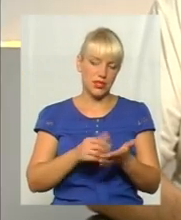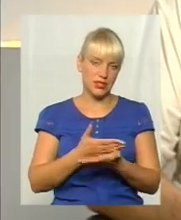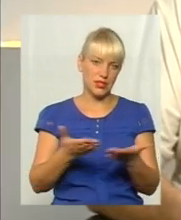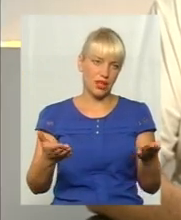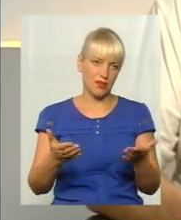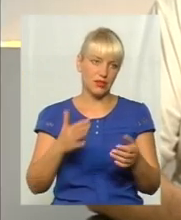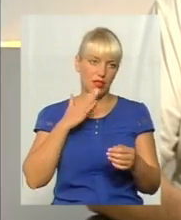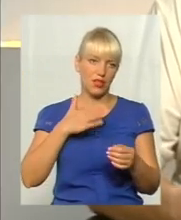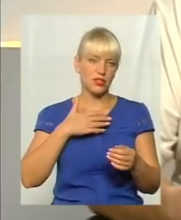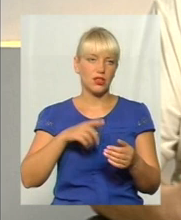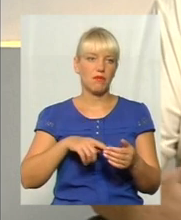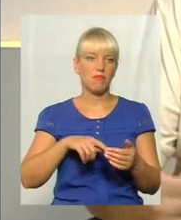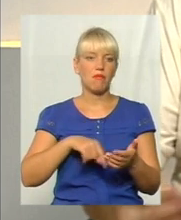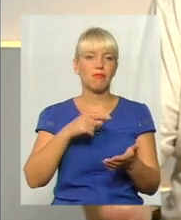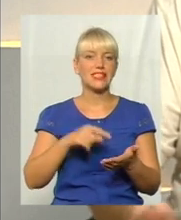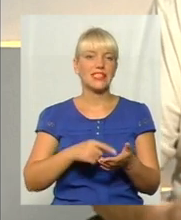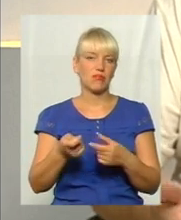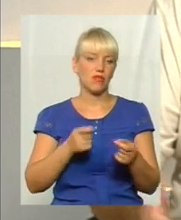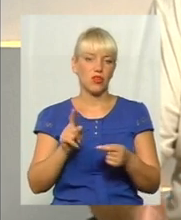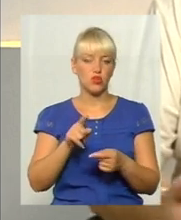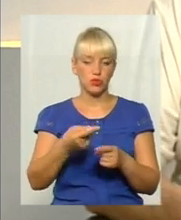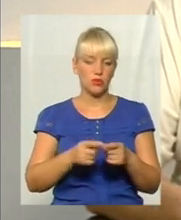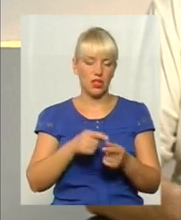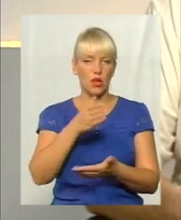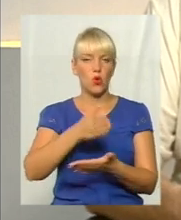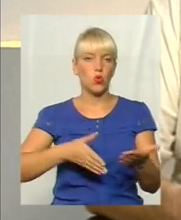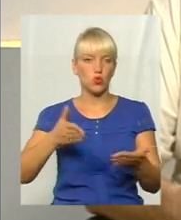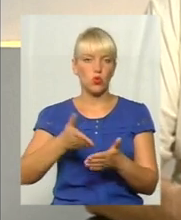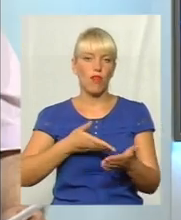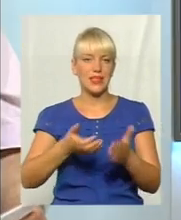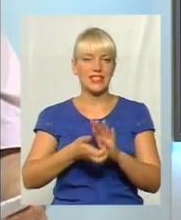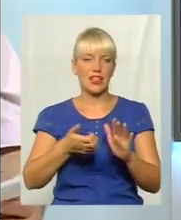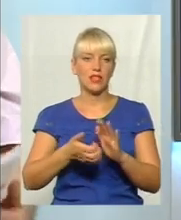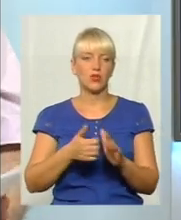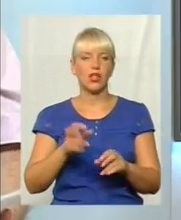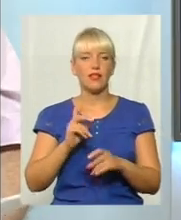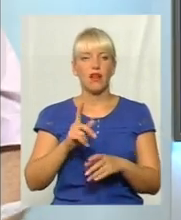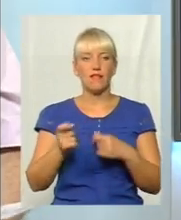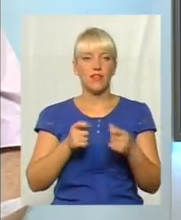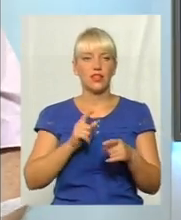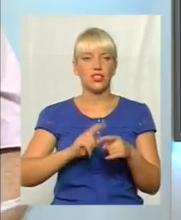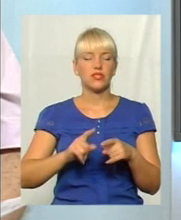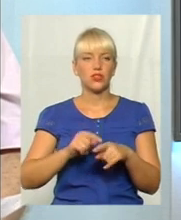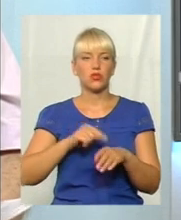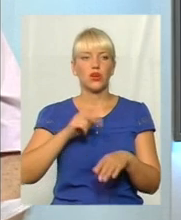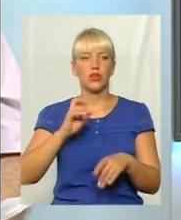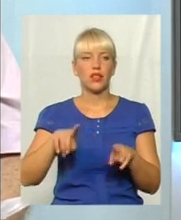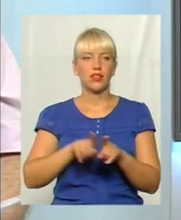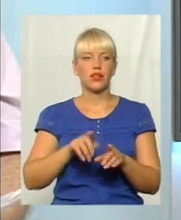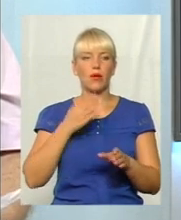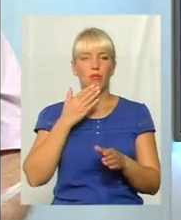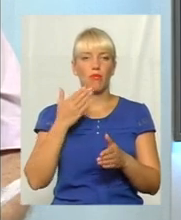наших місцевих органів влади, щоб вони усували ці. Взагалі, як швидко влада реагує на такі потреби, запроси,